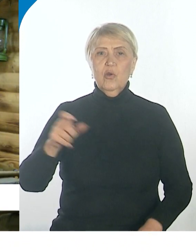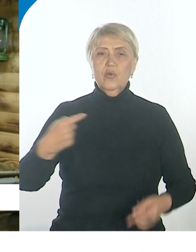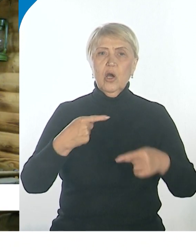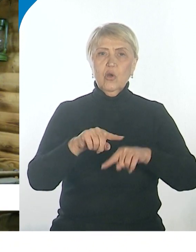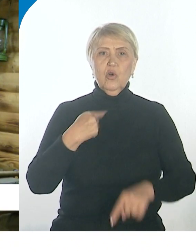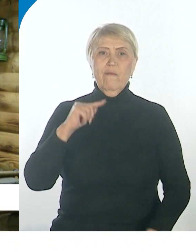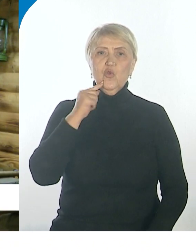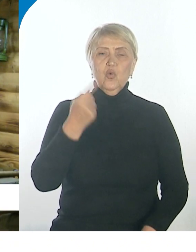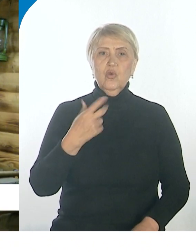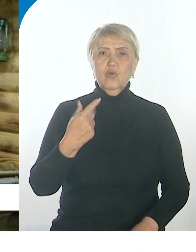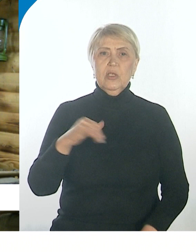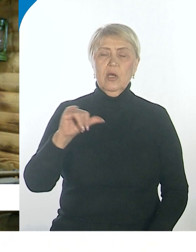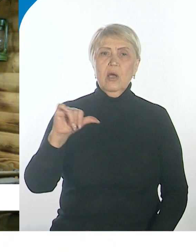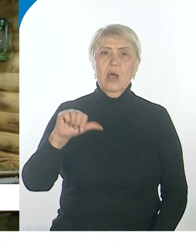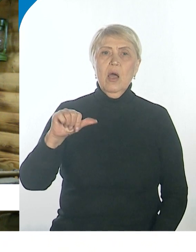Иван